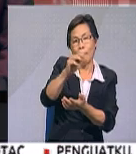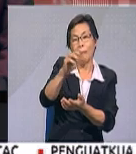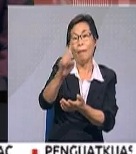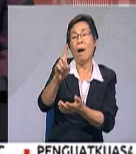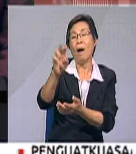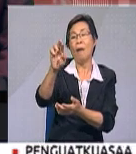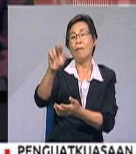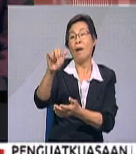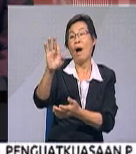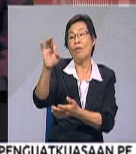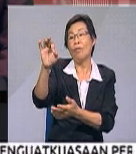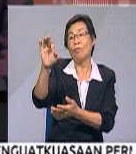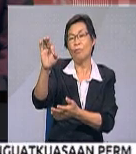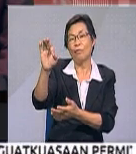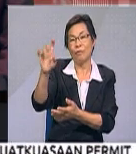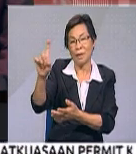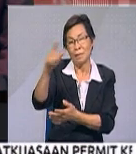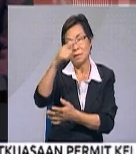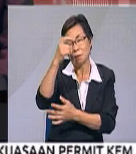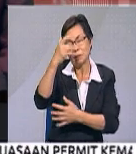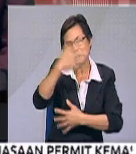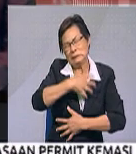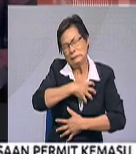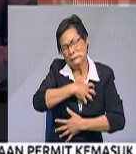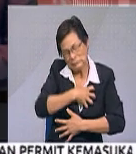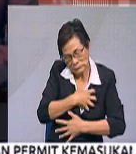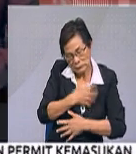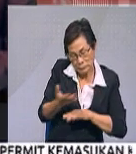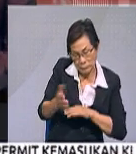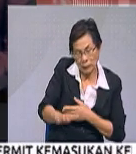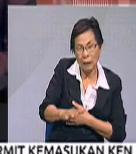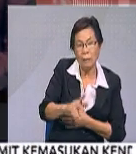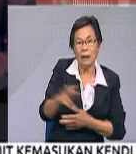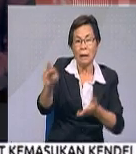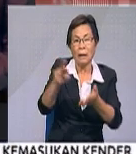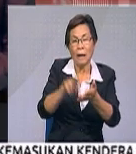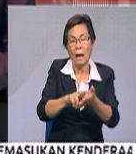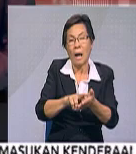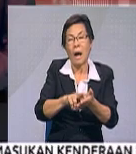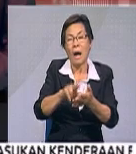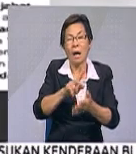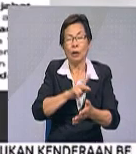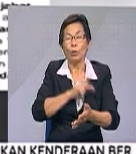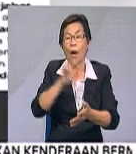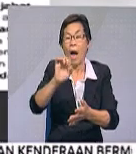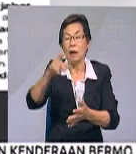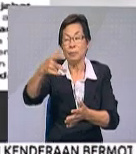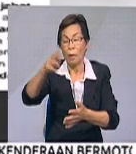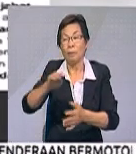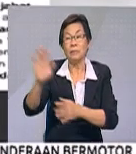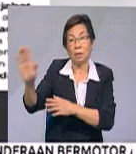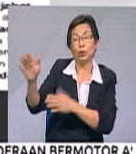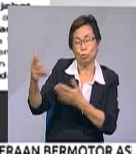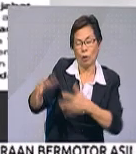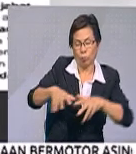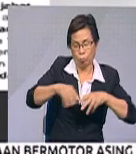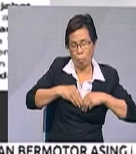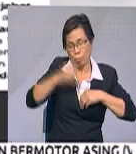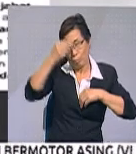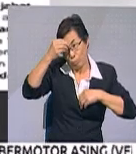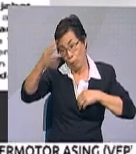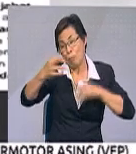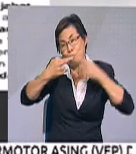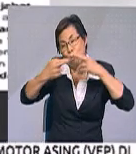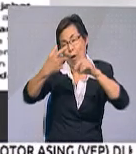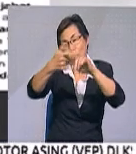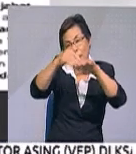lalu akibat serangan jantung. Kenyataan setiausaha SPR, Datuk Mohd Elias Abu Bakar menyebut pihaknya telah menerima pemakluman